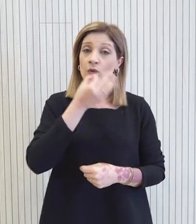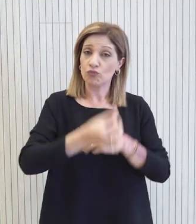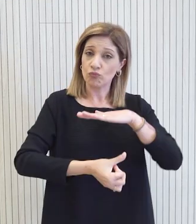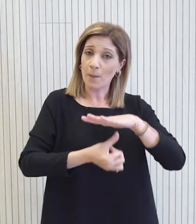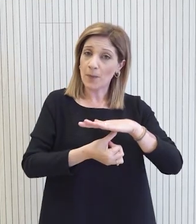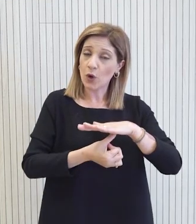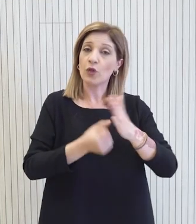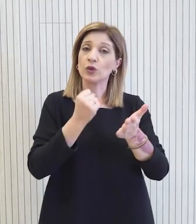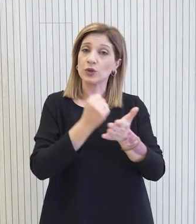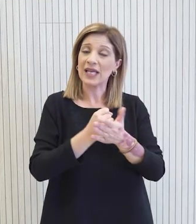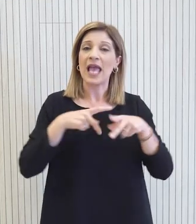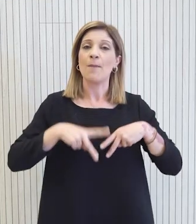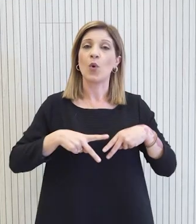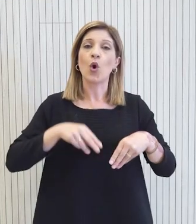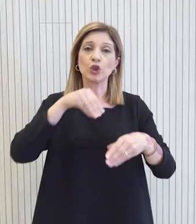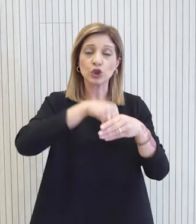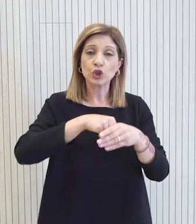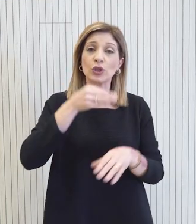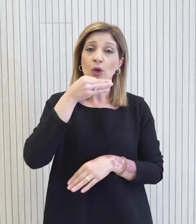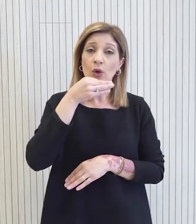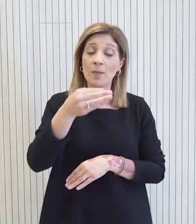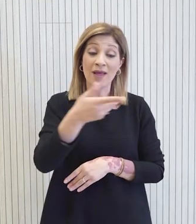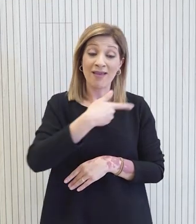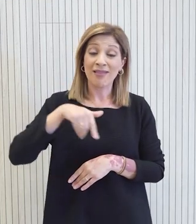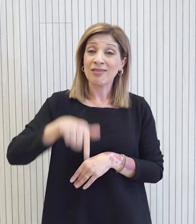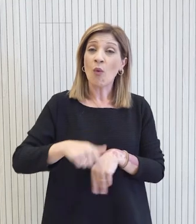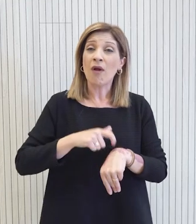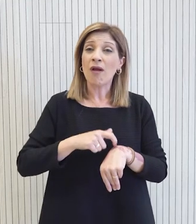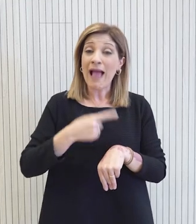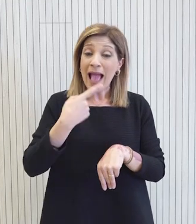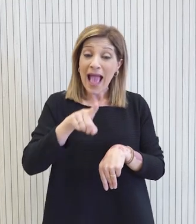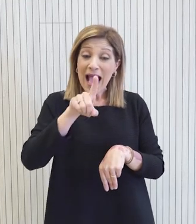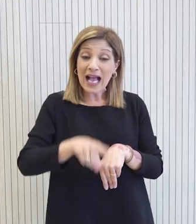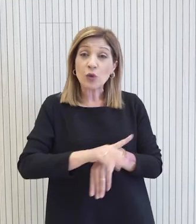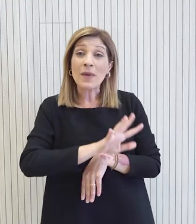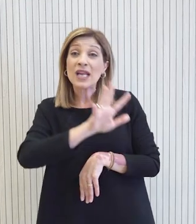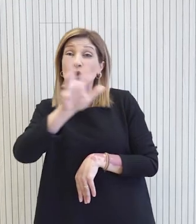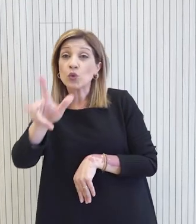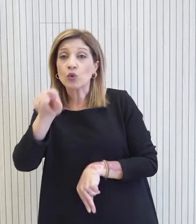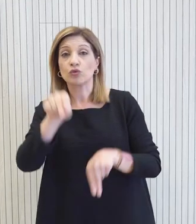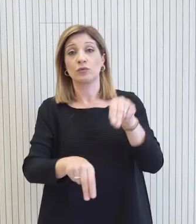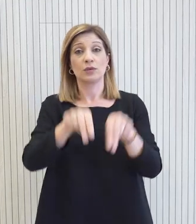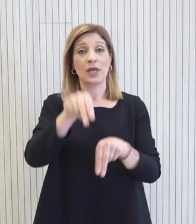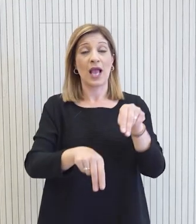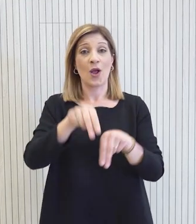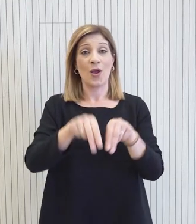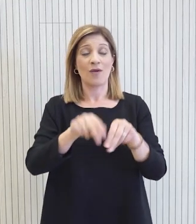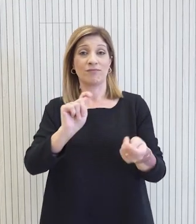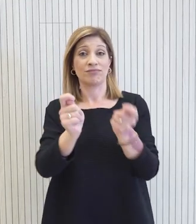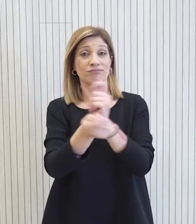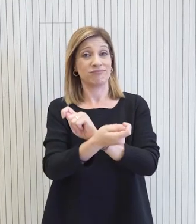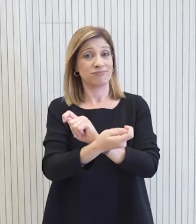και ο Πρόεδρος της Δημοκρατίας αλλά και ο Υπουργός Εσωτερικών είναι ότι βρισκόμαστε περίπου 100 μέρες μέχρι την υλοποίηση αυτής της μεταρρύθμισης μια